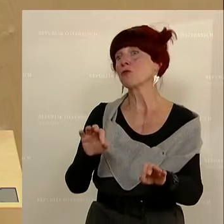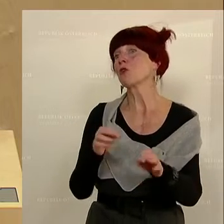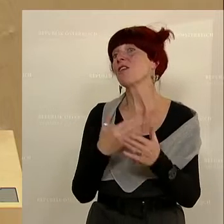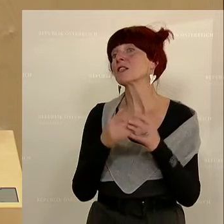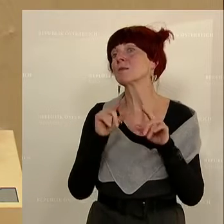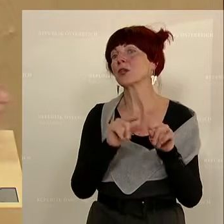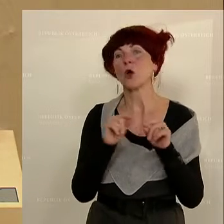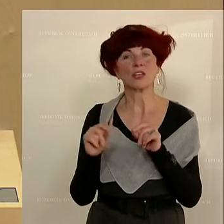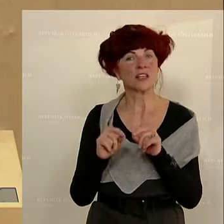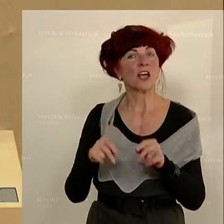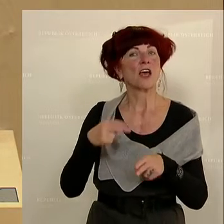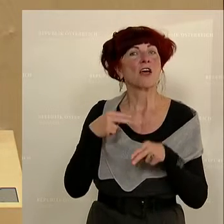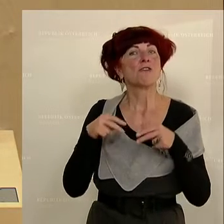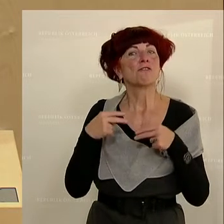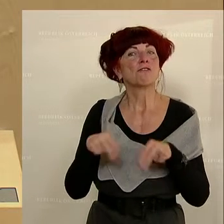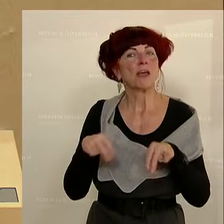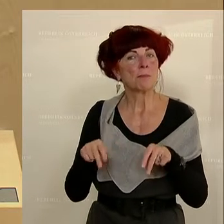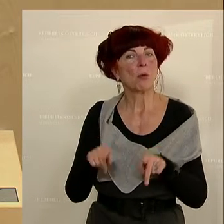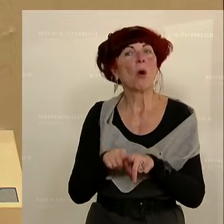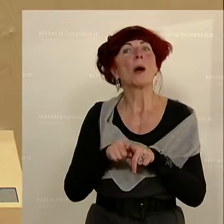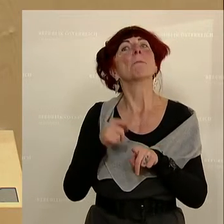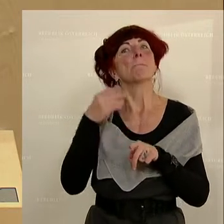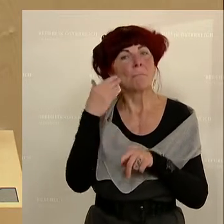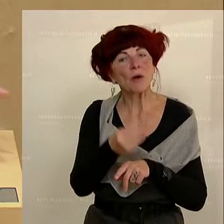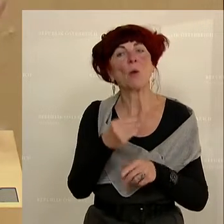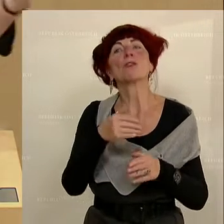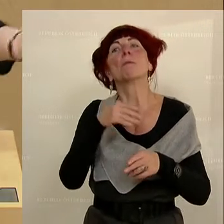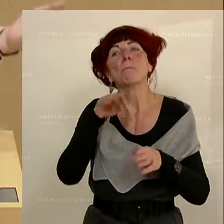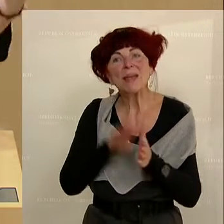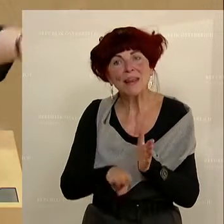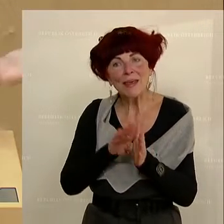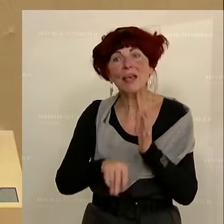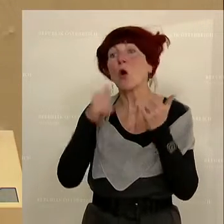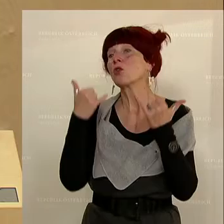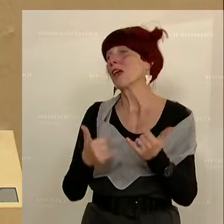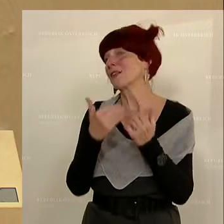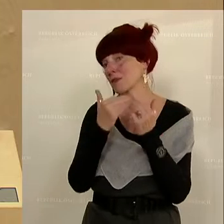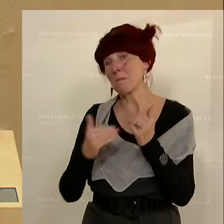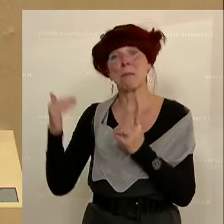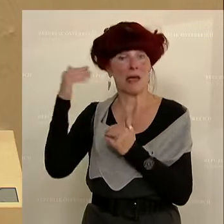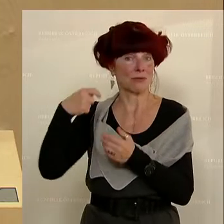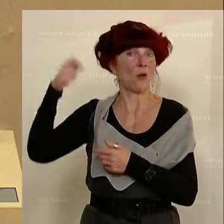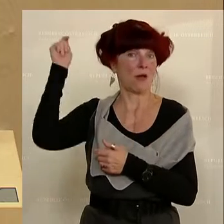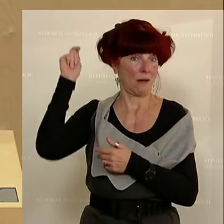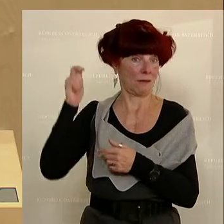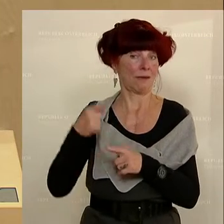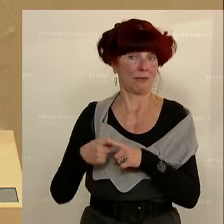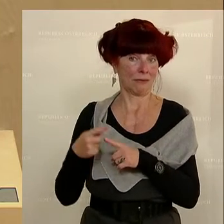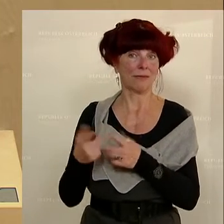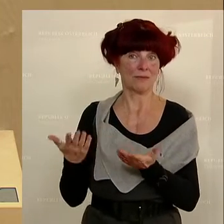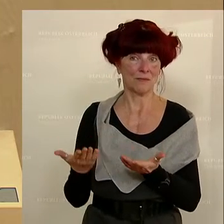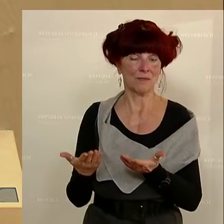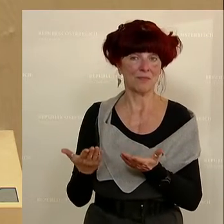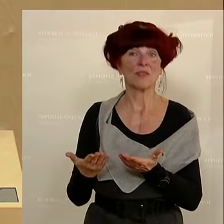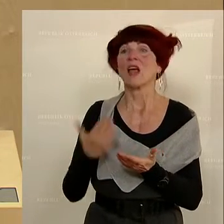eine günstigere Kreditkondition erhalten hätten. Aktuell ist es wesentlich höher. Liebe Kolleginnen und